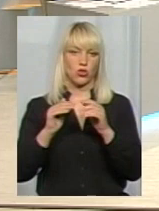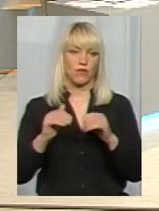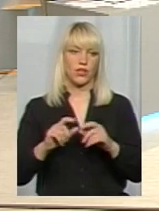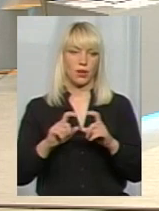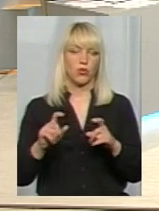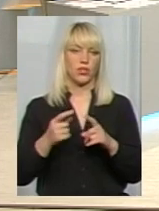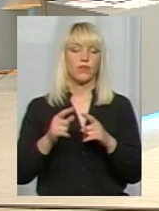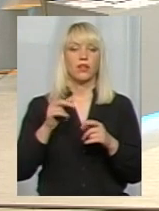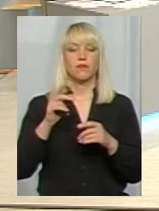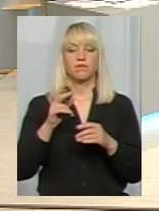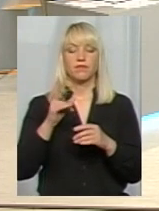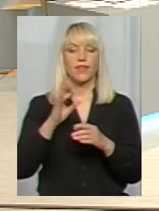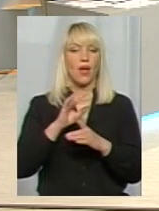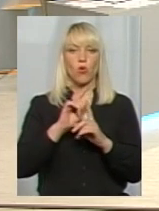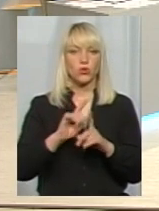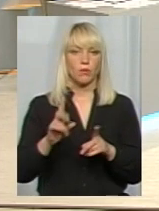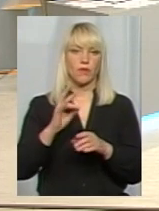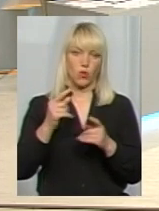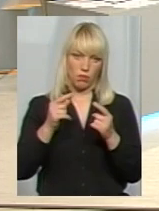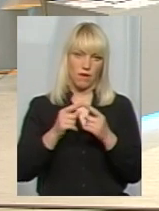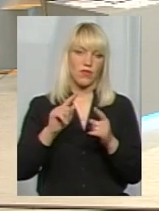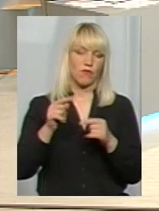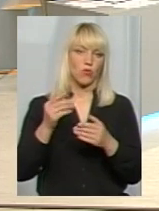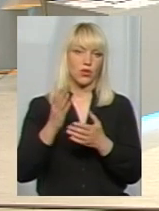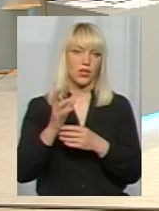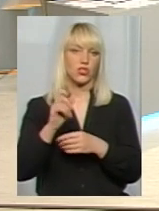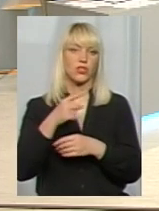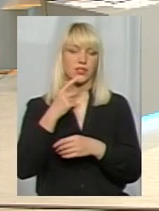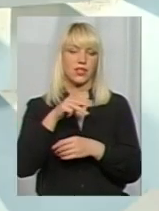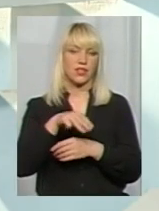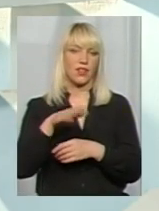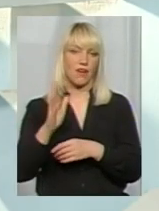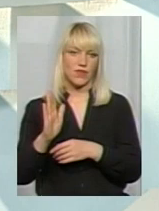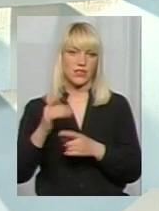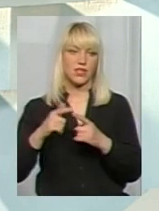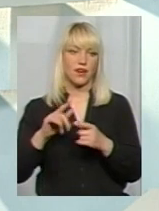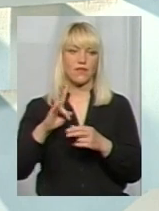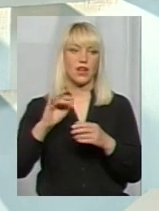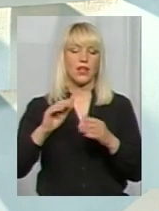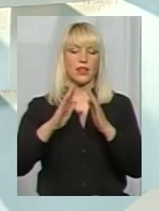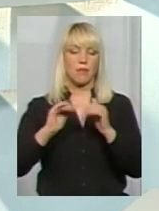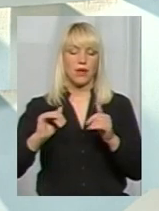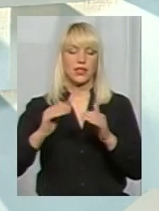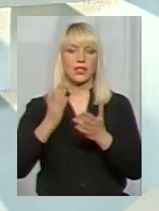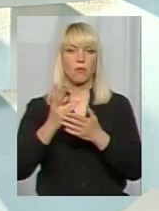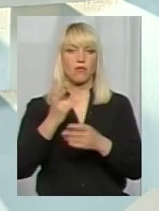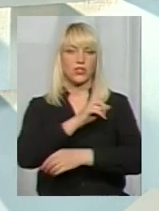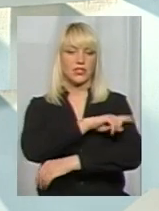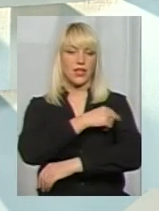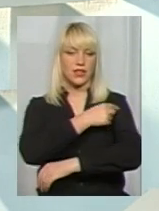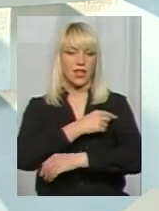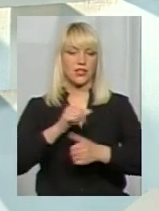сказав особливі, але певні і значні вимоги є, що сказала Тетяна Васильовна. Саме для наметових містечок є окремі санітарні правила,